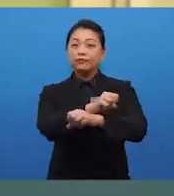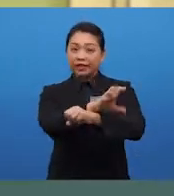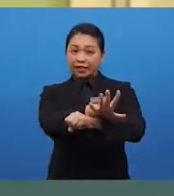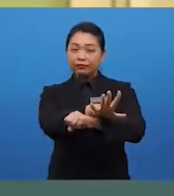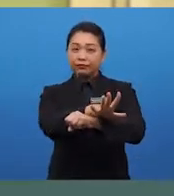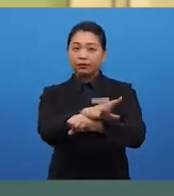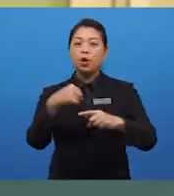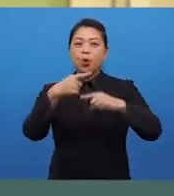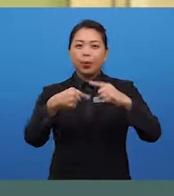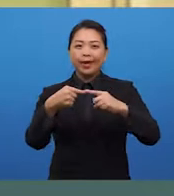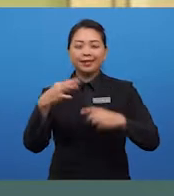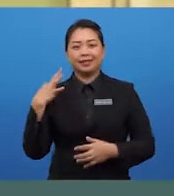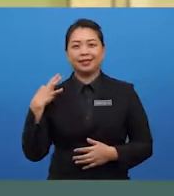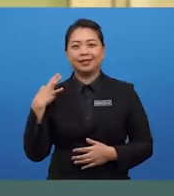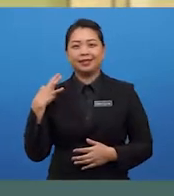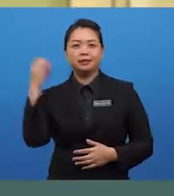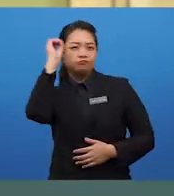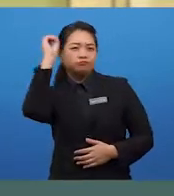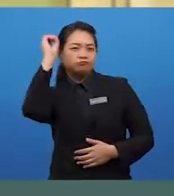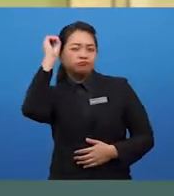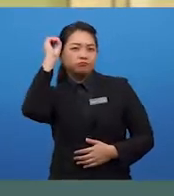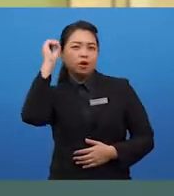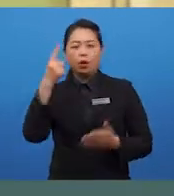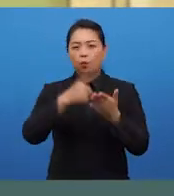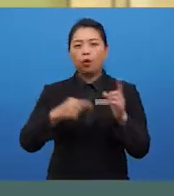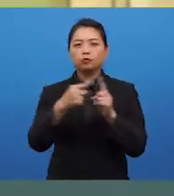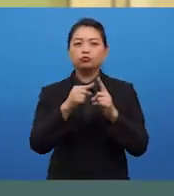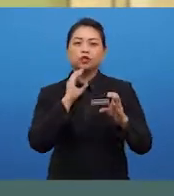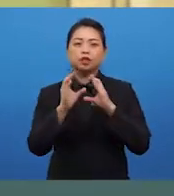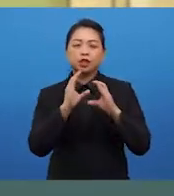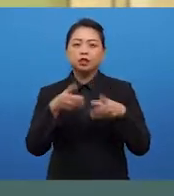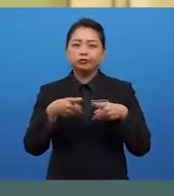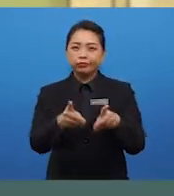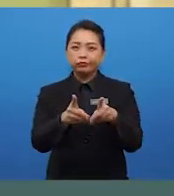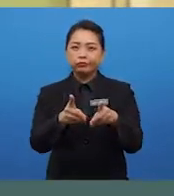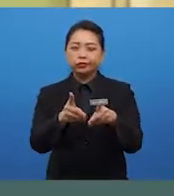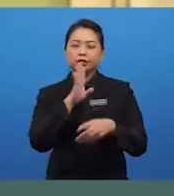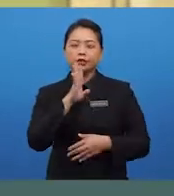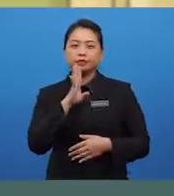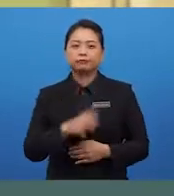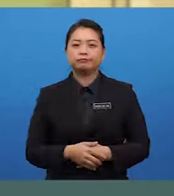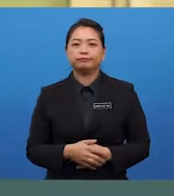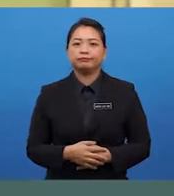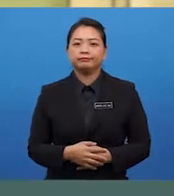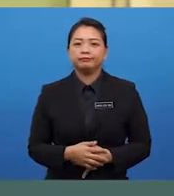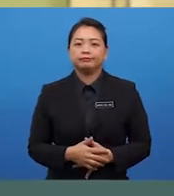when candidates run out of what to say during this speaking session.